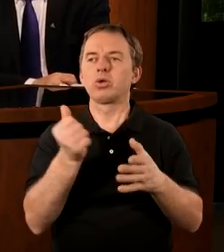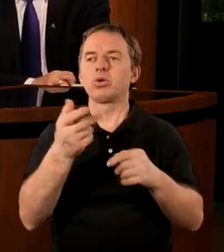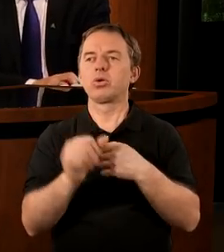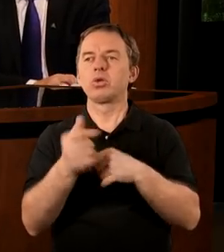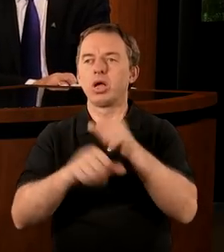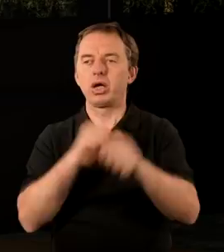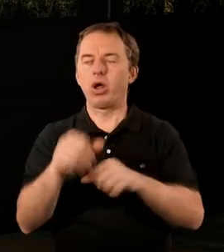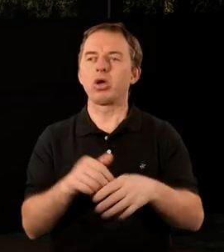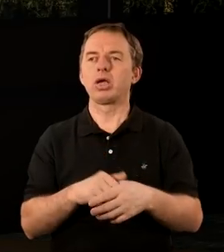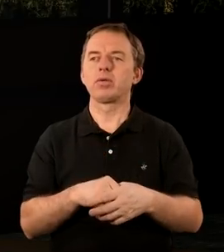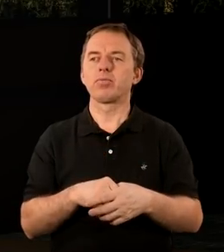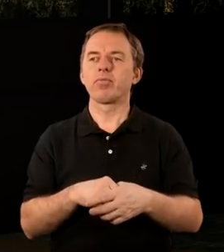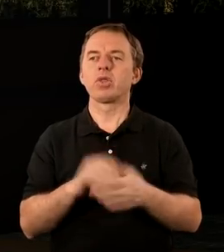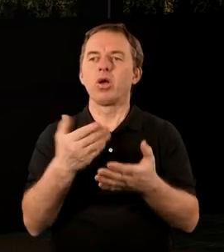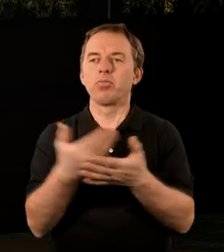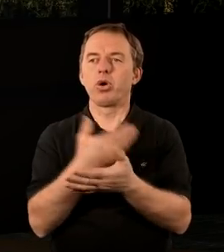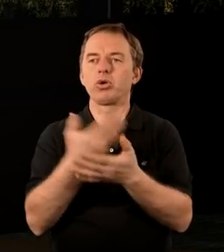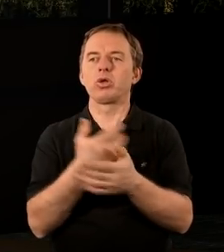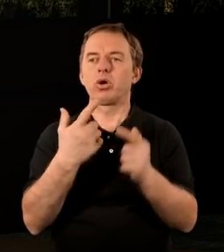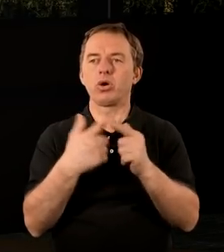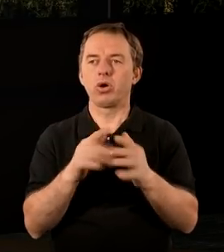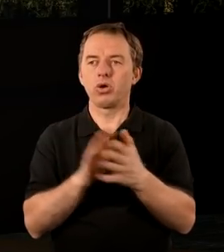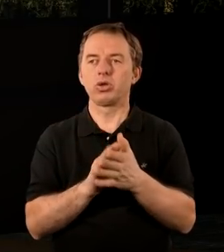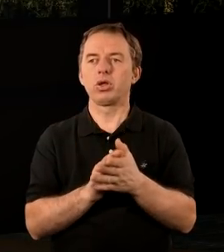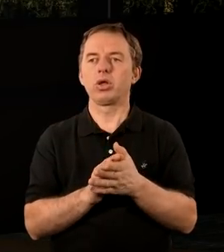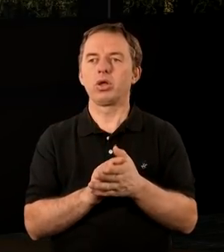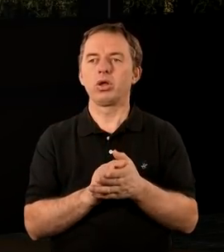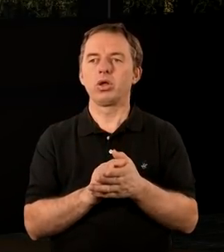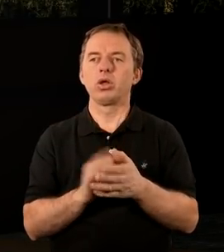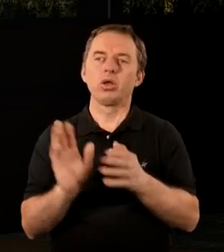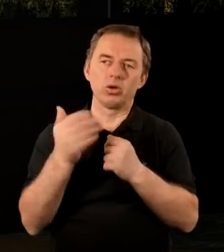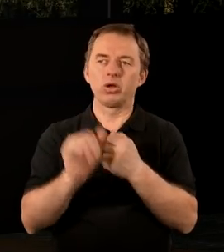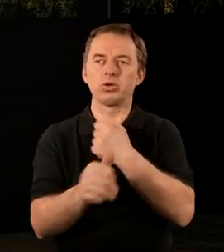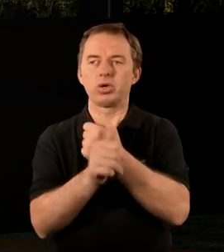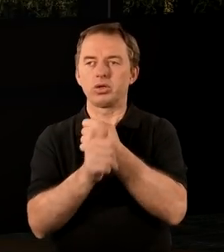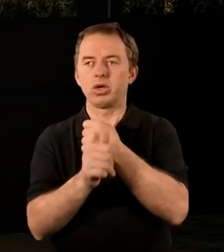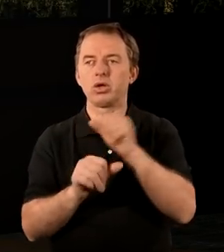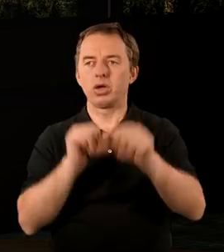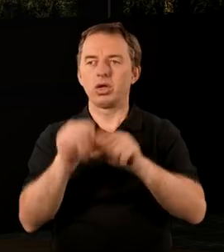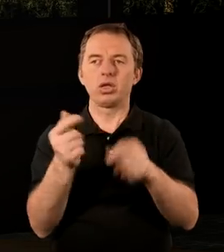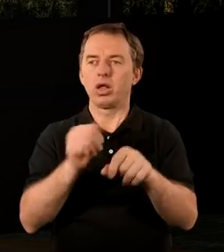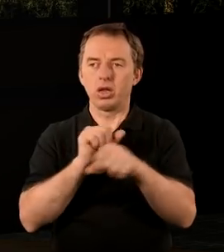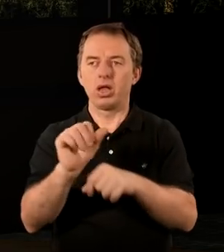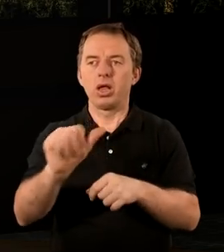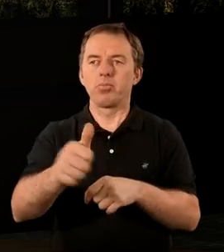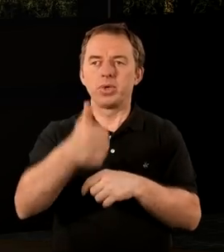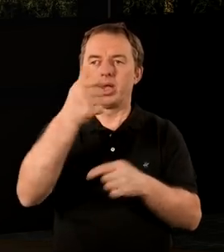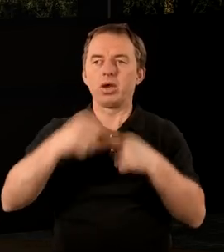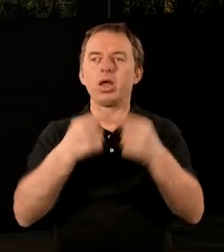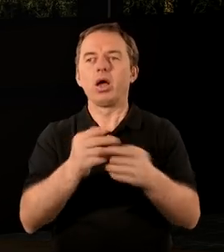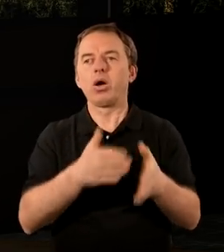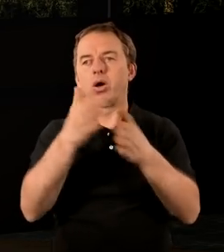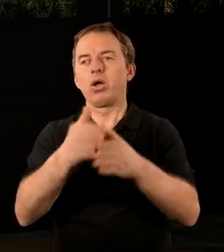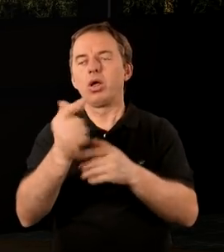szósty rok. Od początku Kościoła to już upłynęło około 60 lat. Czyli to już nie jest pierwsze